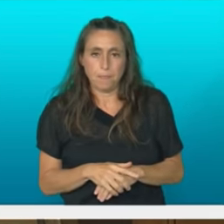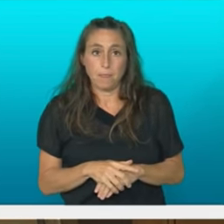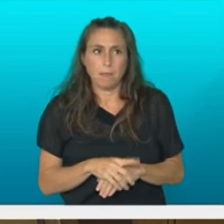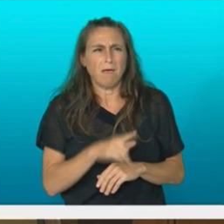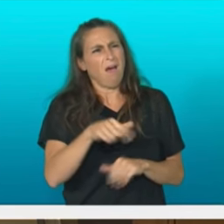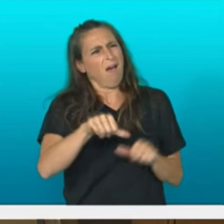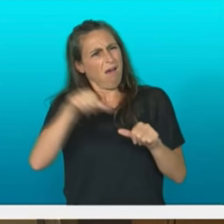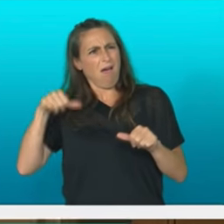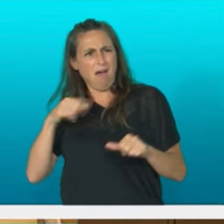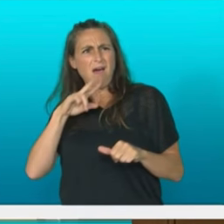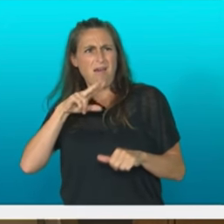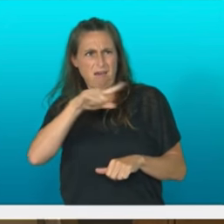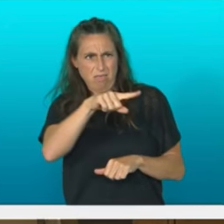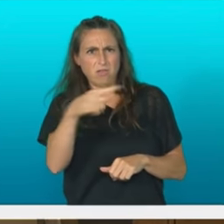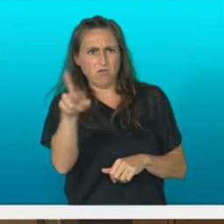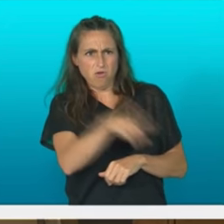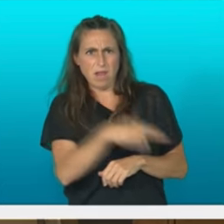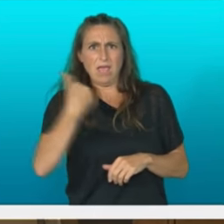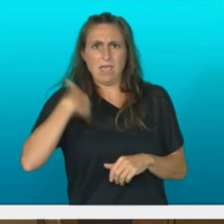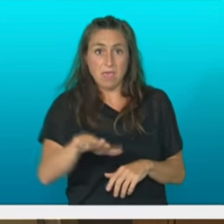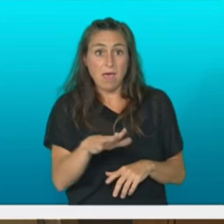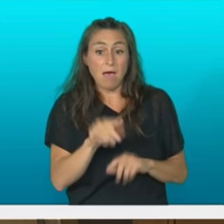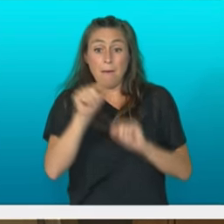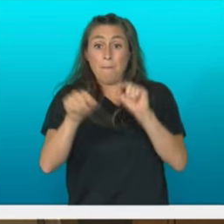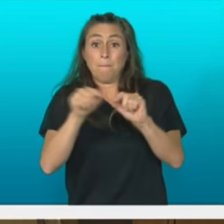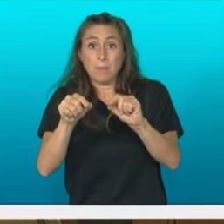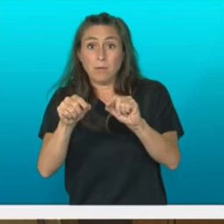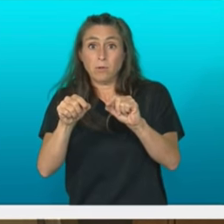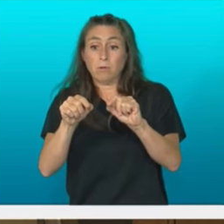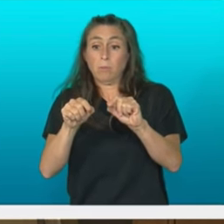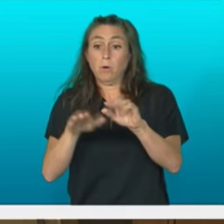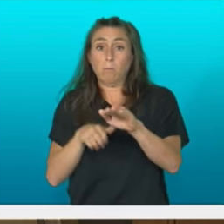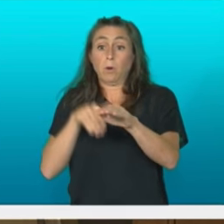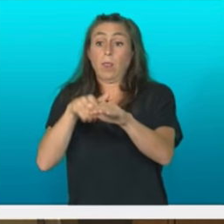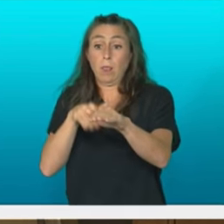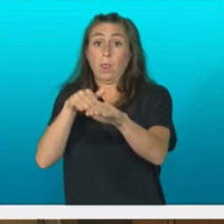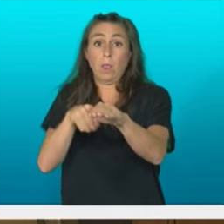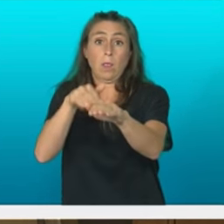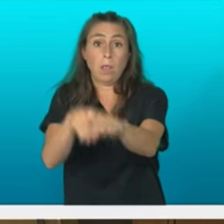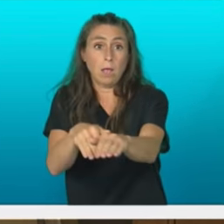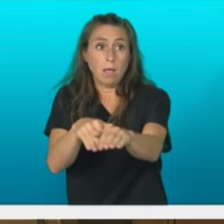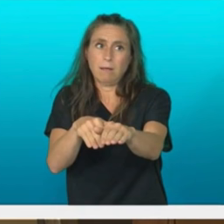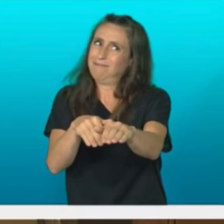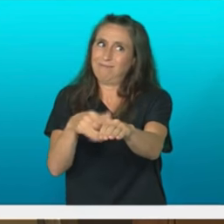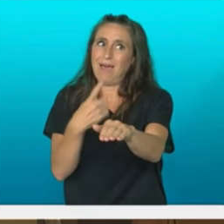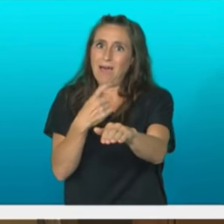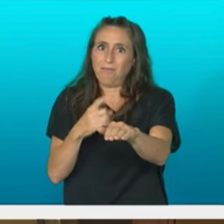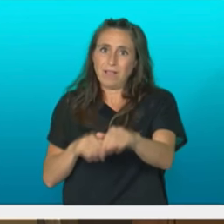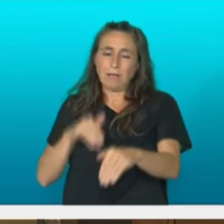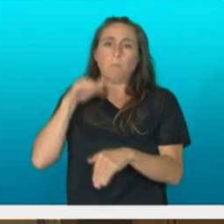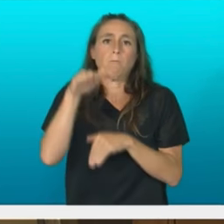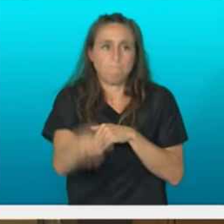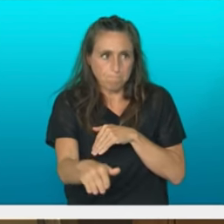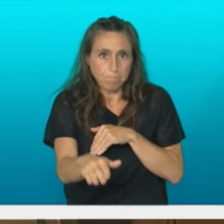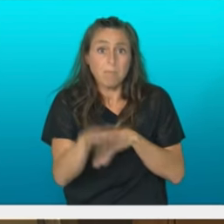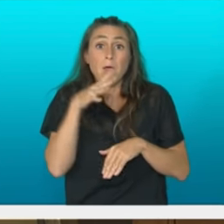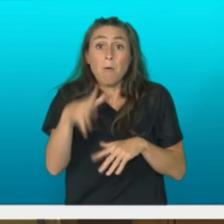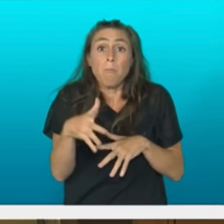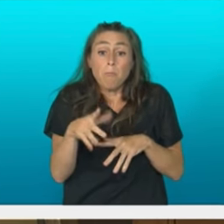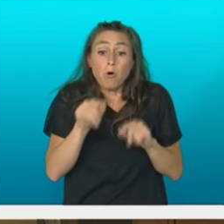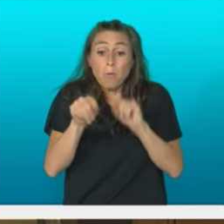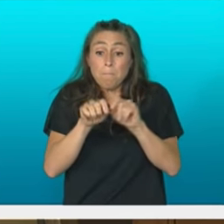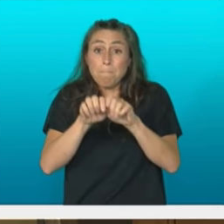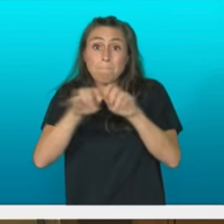nadizut. Birusari aurregiteko atzetik ibiligara. Gobernuonek ez du jakin pandemiaren momentu desberdinak eta hauek